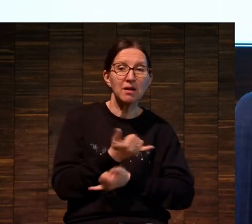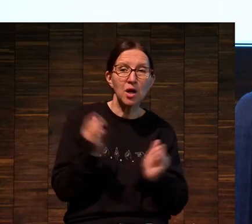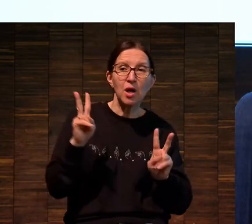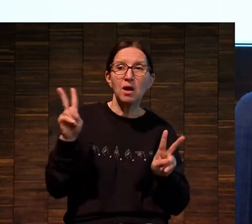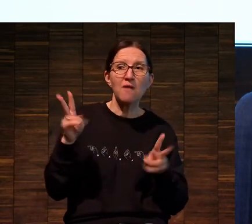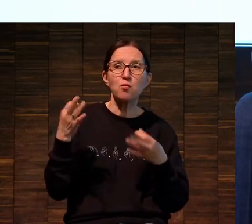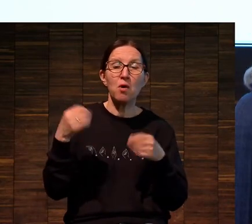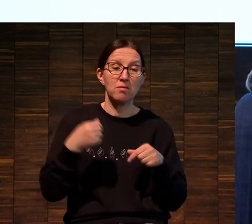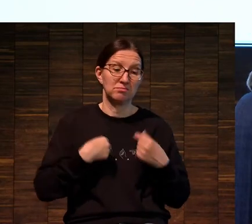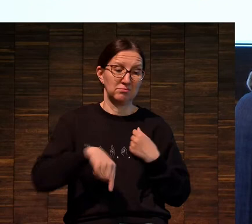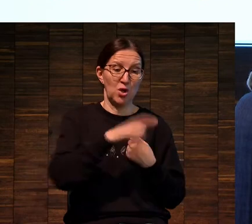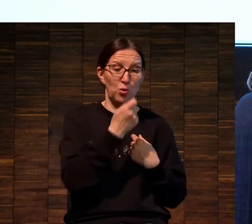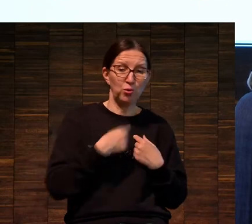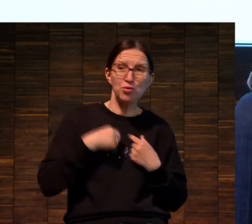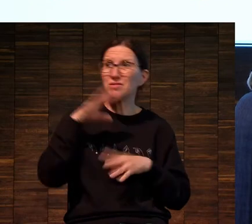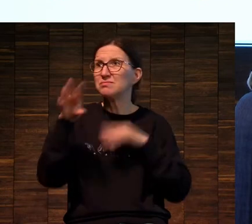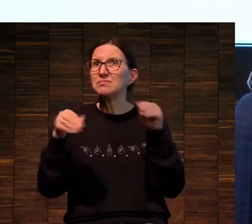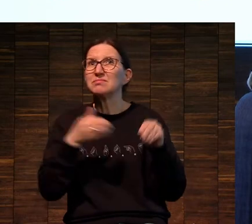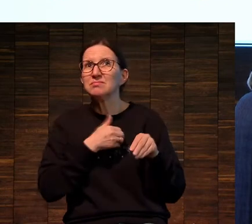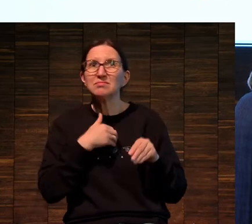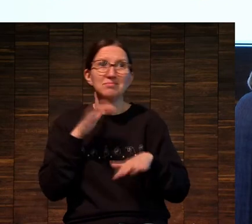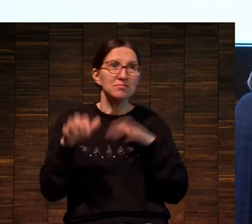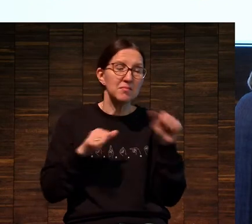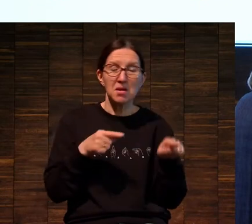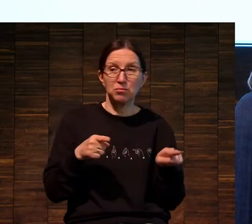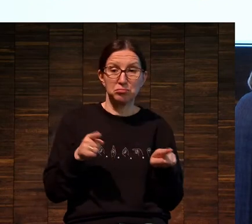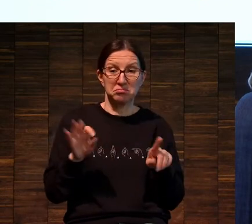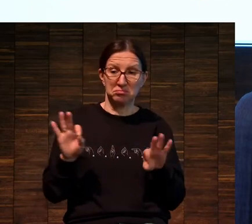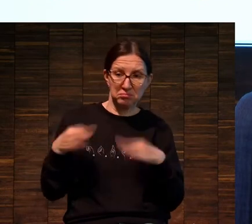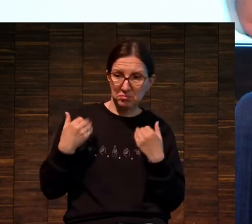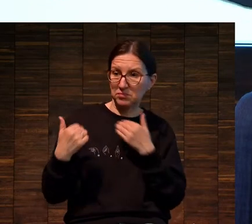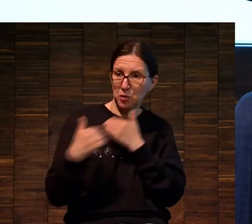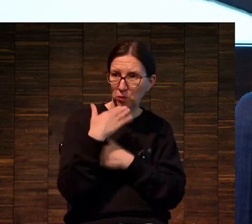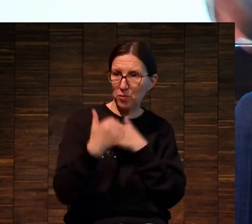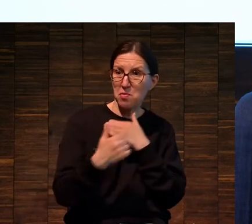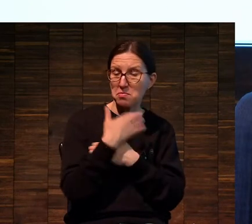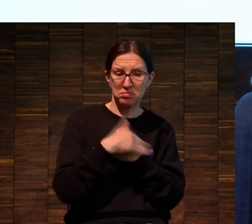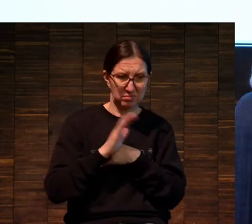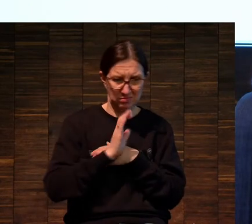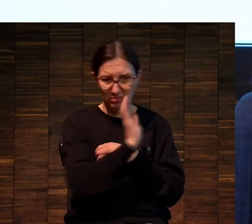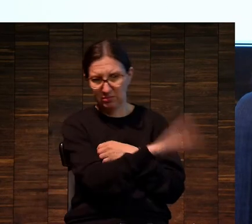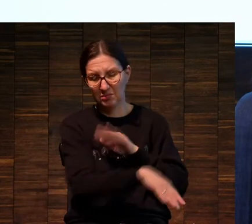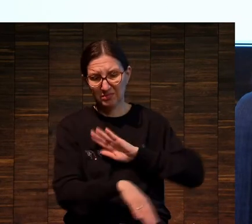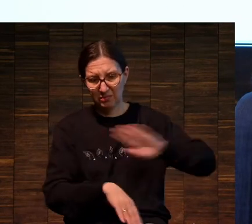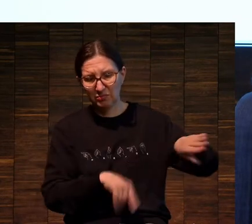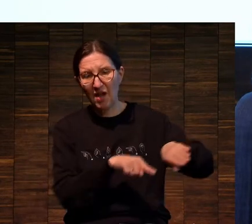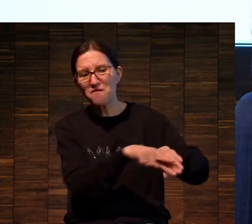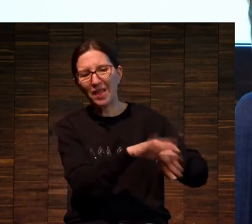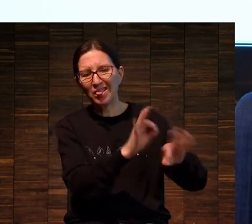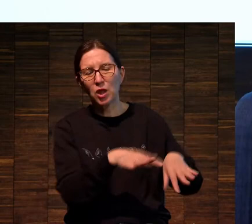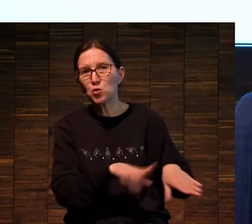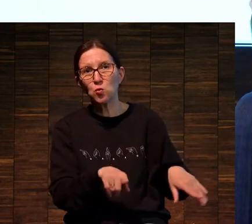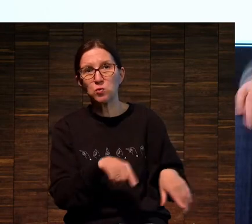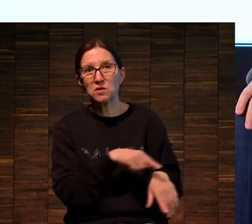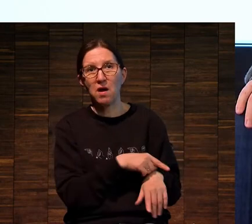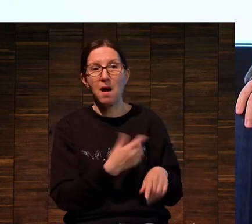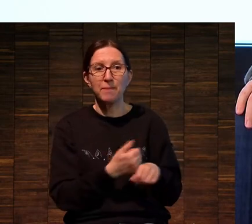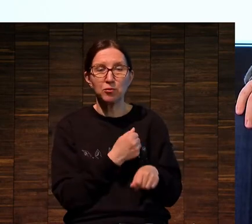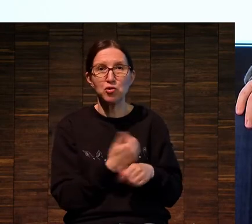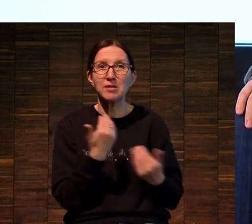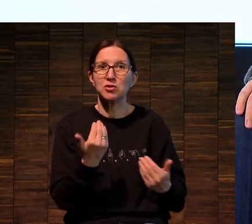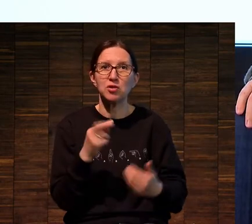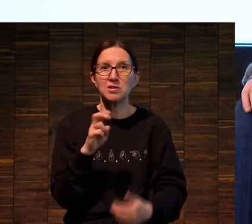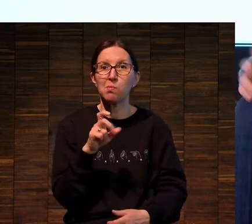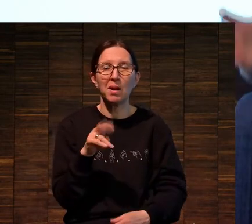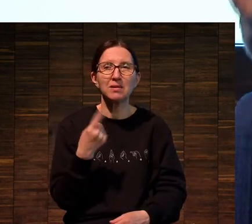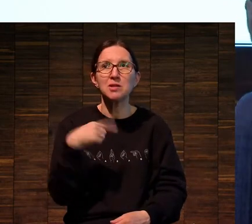не пускали в институцию современного искусства, которым говорили, ребята, идите, вы не искусство. Теперь Бэнкси номер один художник